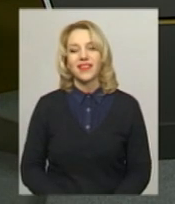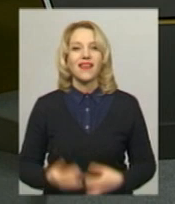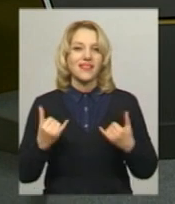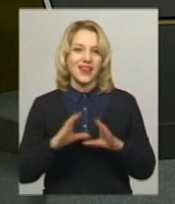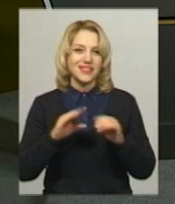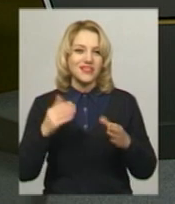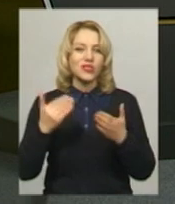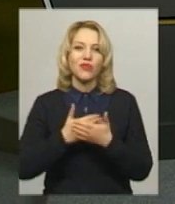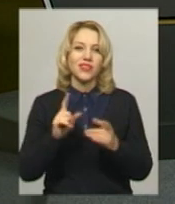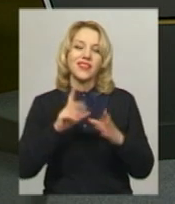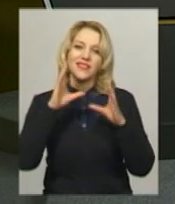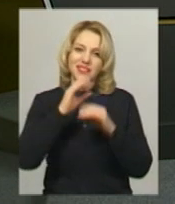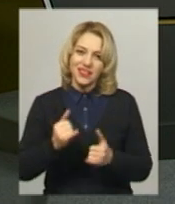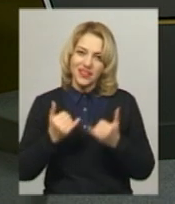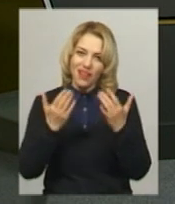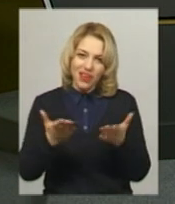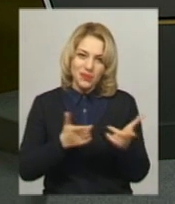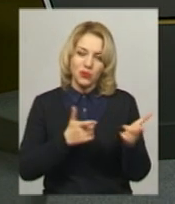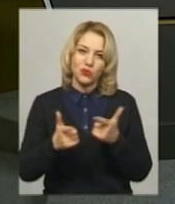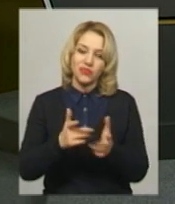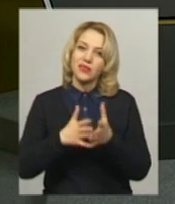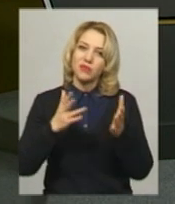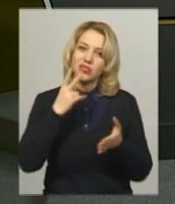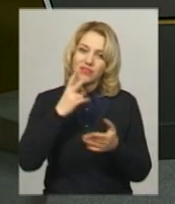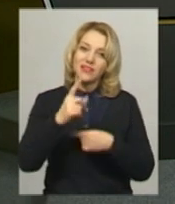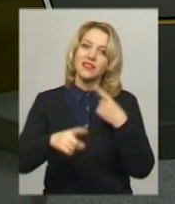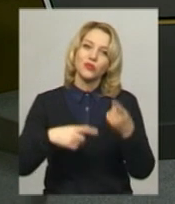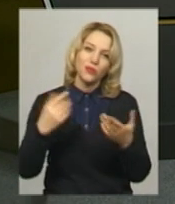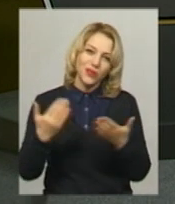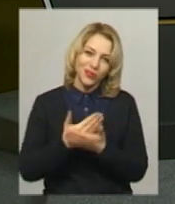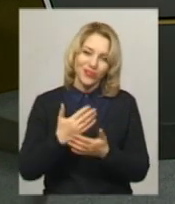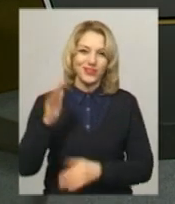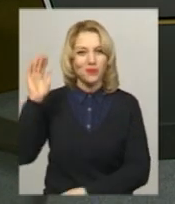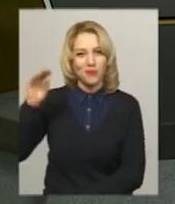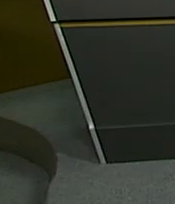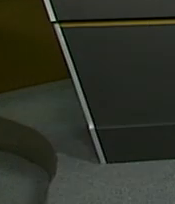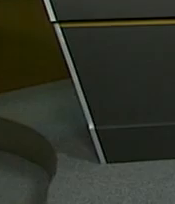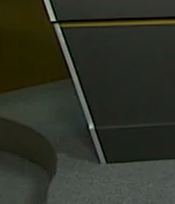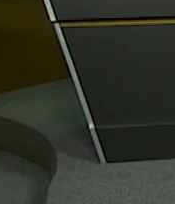Наразі ці всі новини, які ми встигли для вас підготувати. Більше дивіться у наступних випусках. Побачимось.